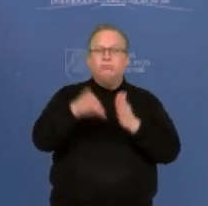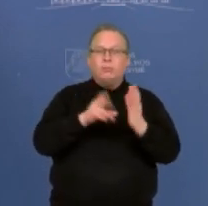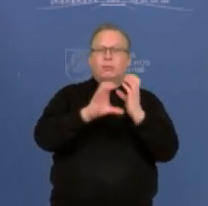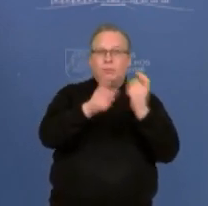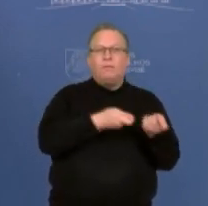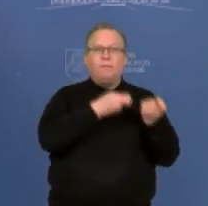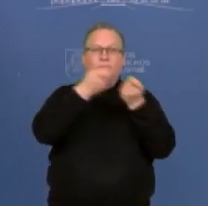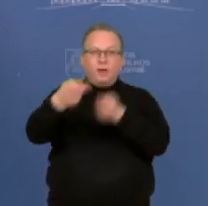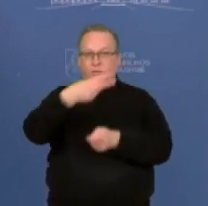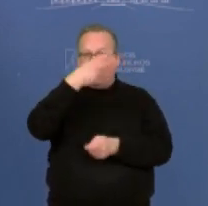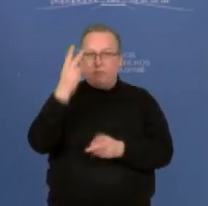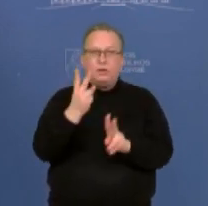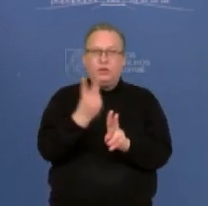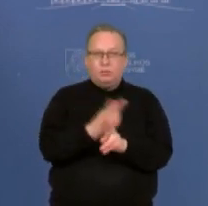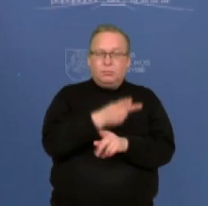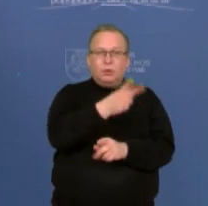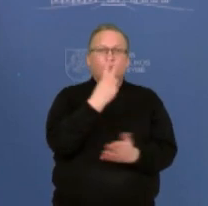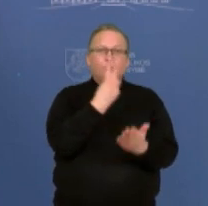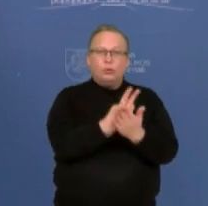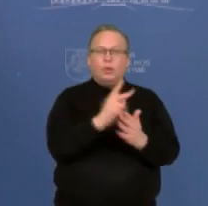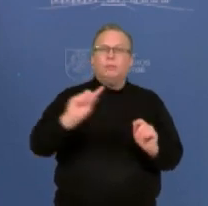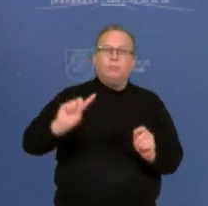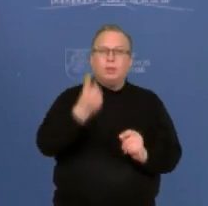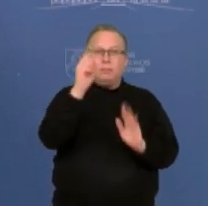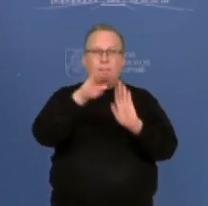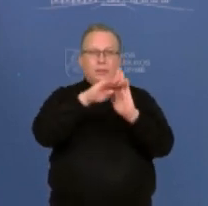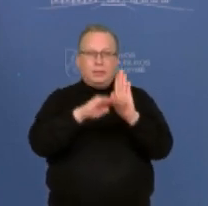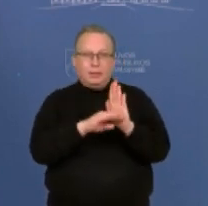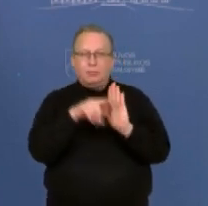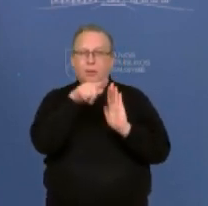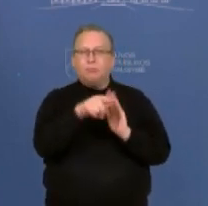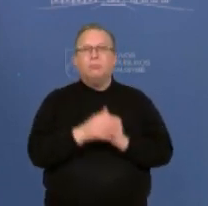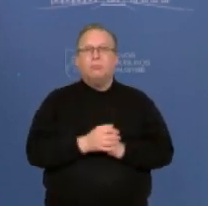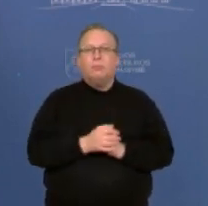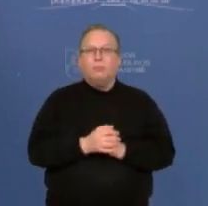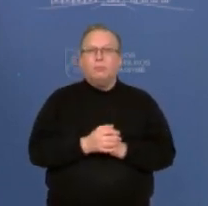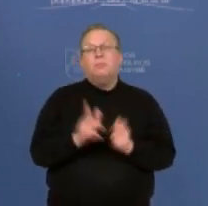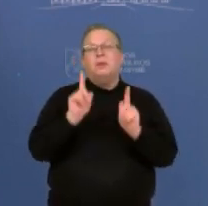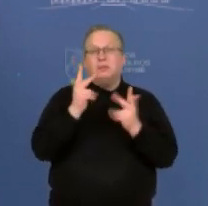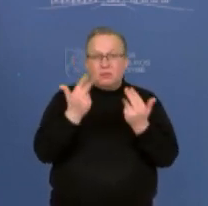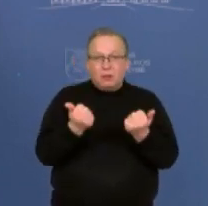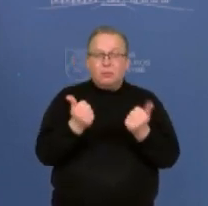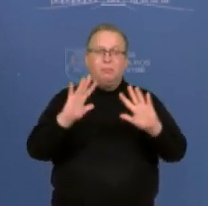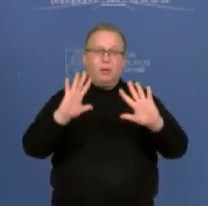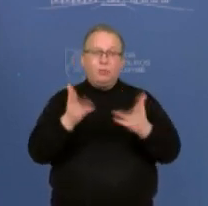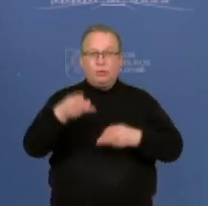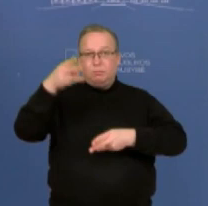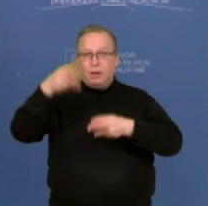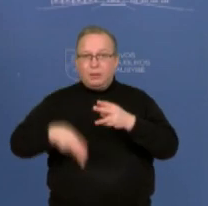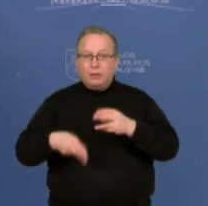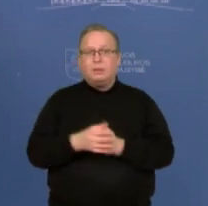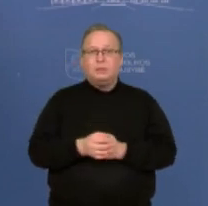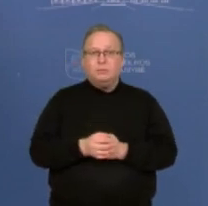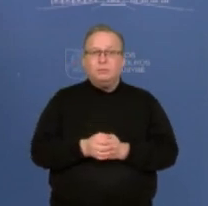nes čia veikia vis dėl to teisinė viršinybė priešingai negu kitose šalyse. Ir natūralu, bet kurį sprendimą juridiniai